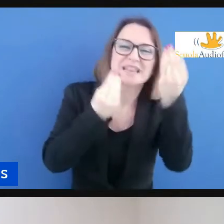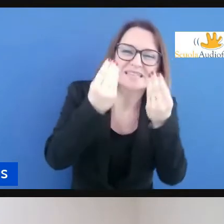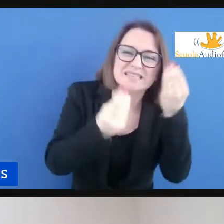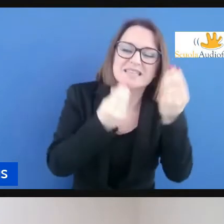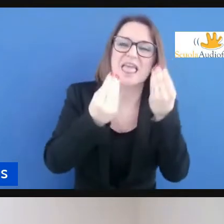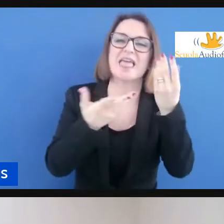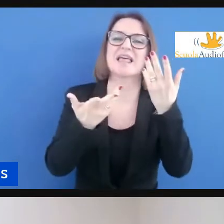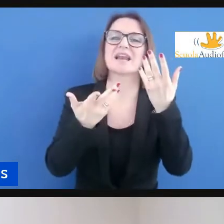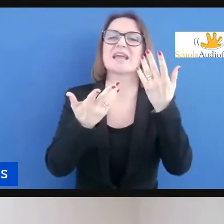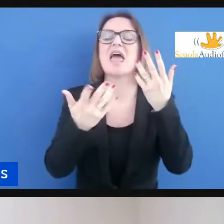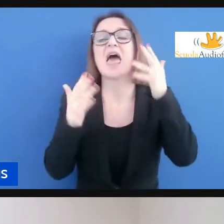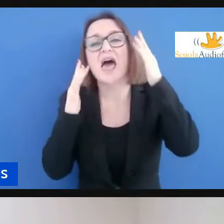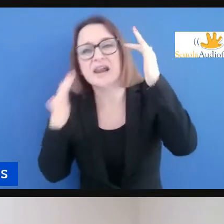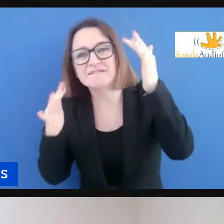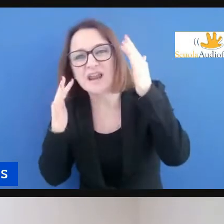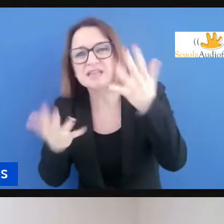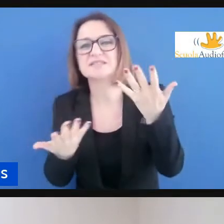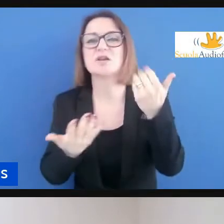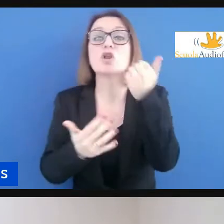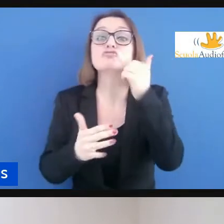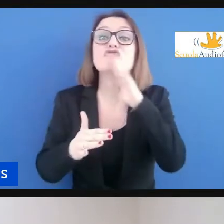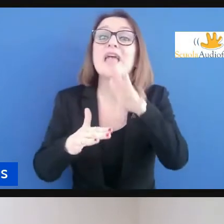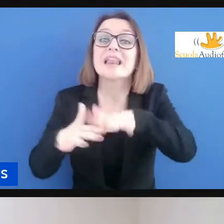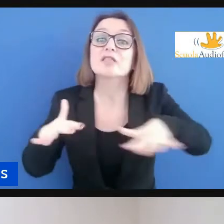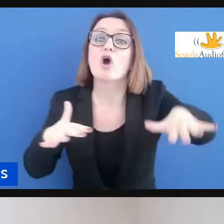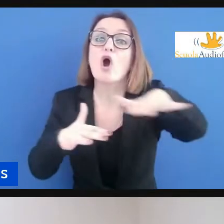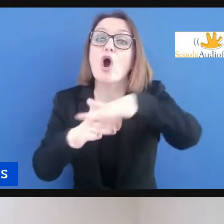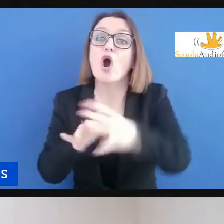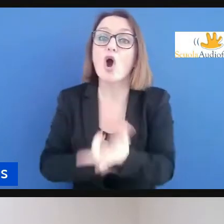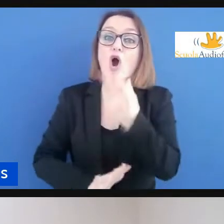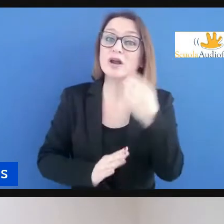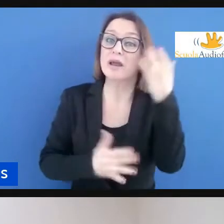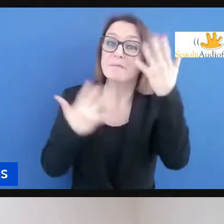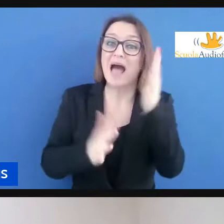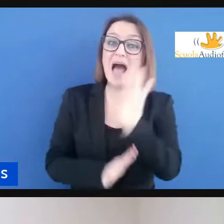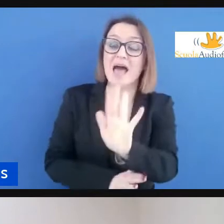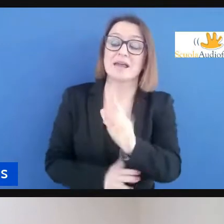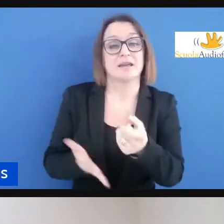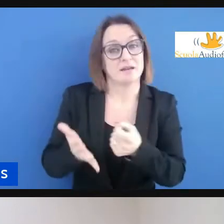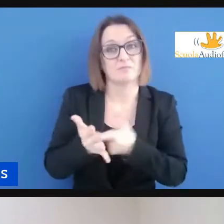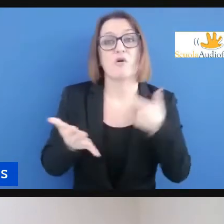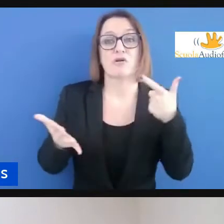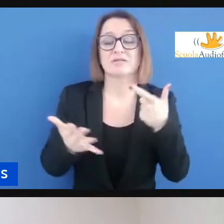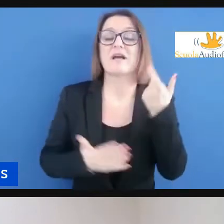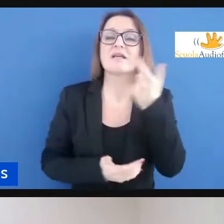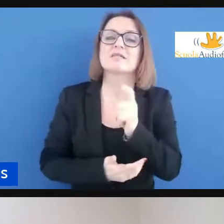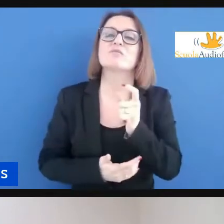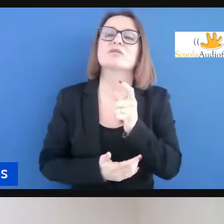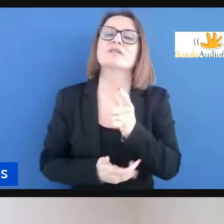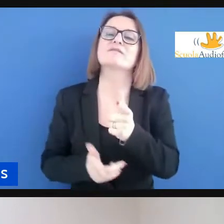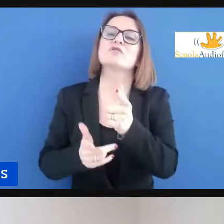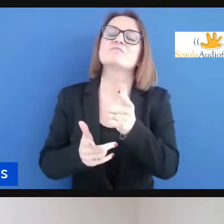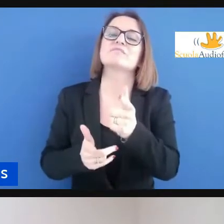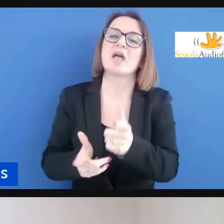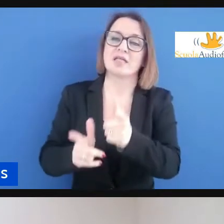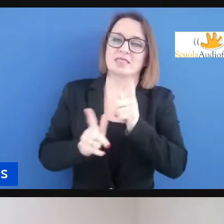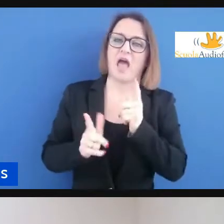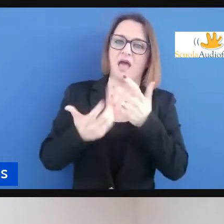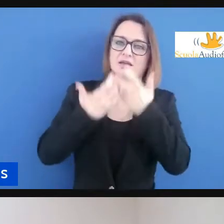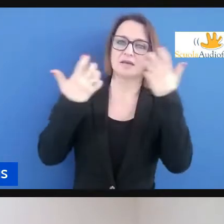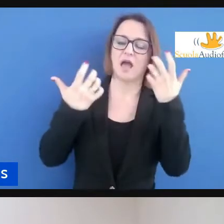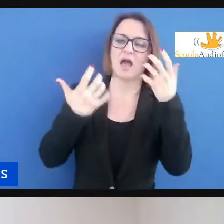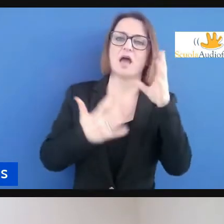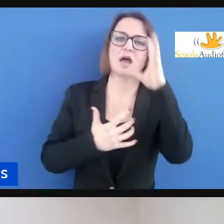riflessioni dei genitori che evidenziano le complessità e le difficoltà dell